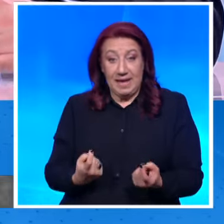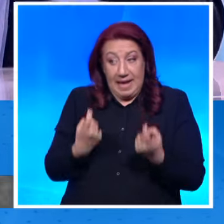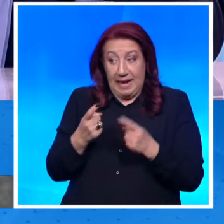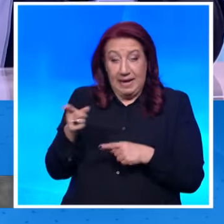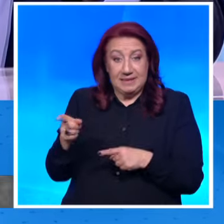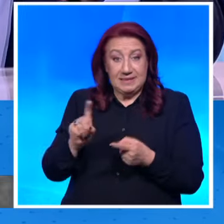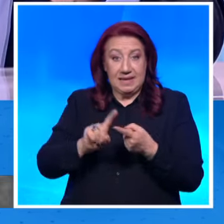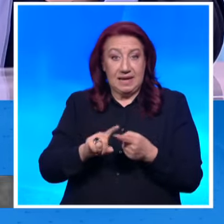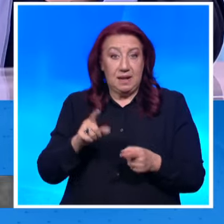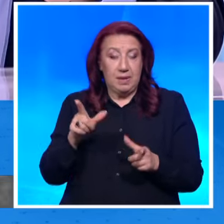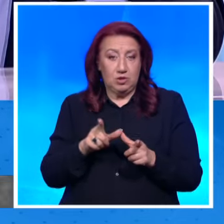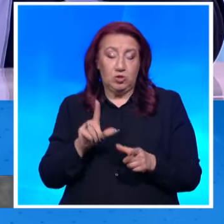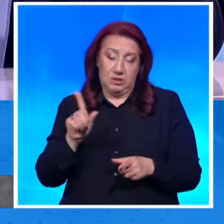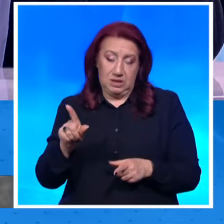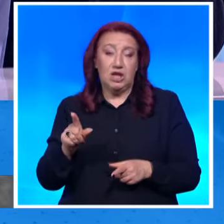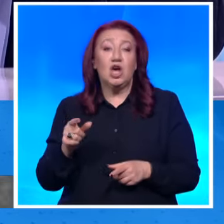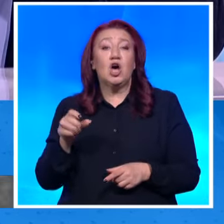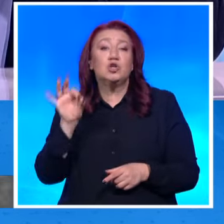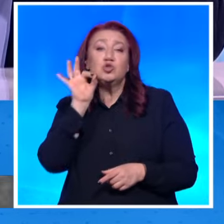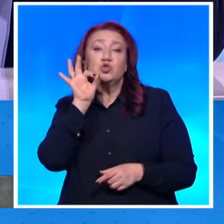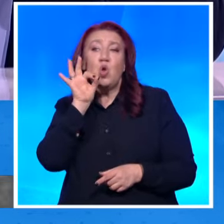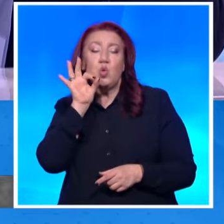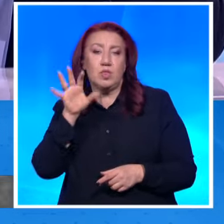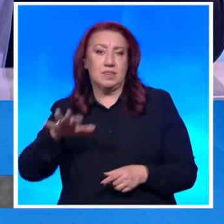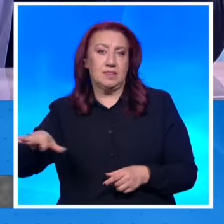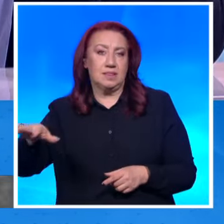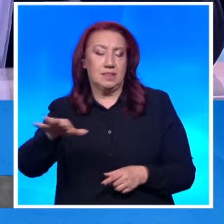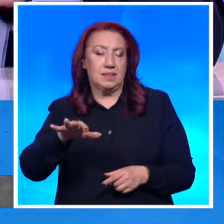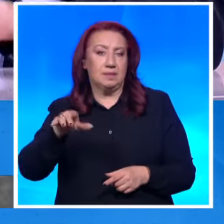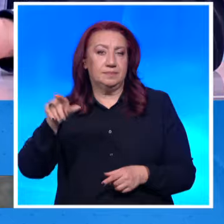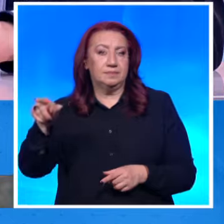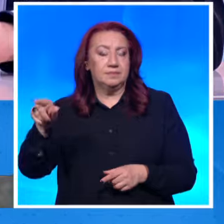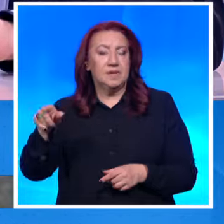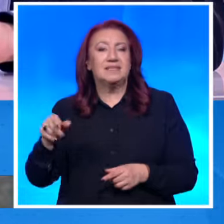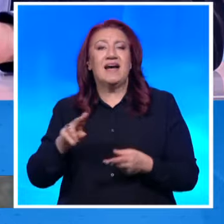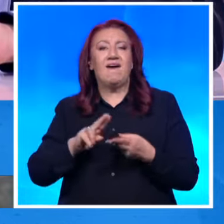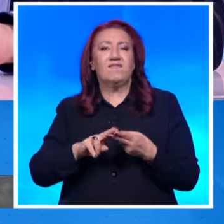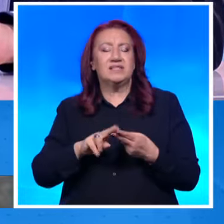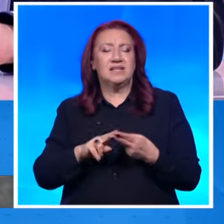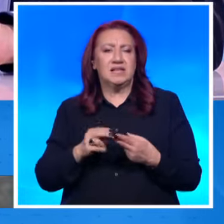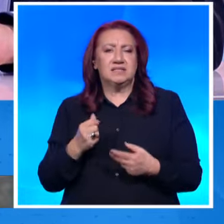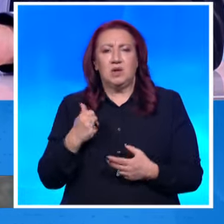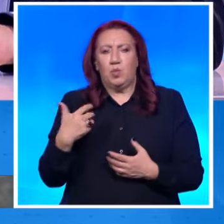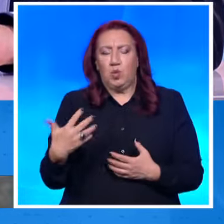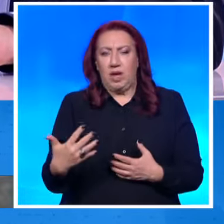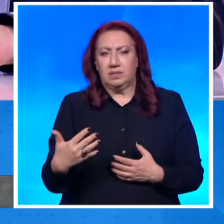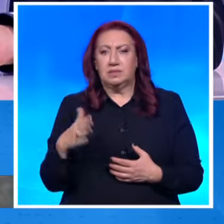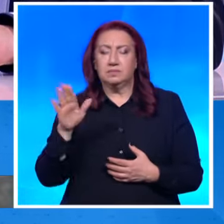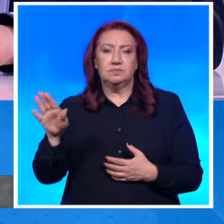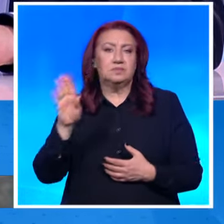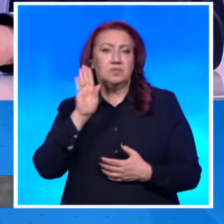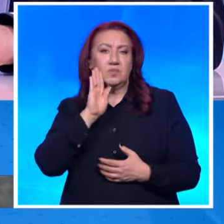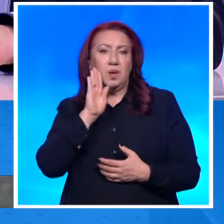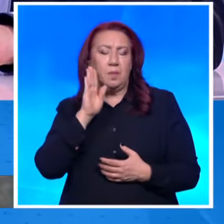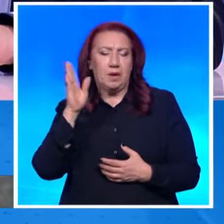Солун, където е Славянското море, много интересени избори. Те са византийски аристократи, много добре поставени. Бащата им е